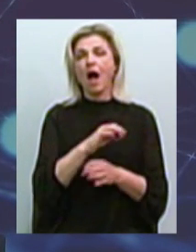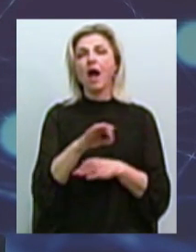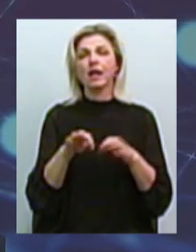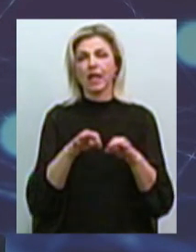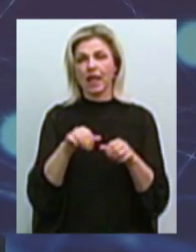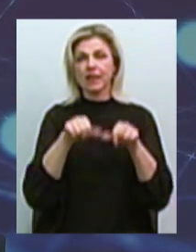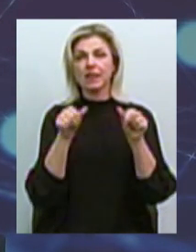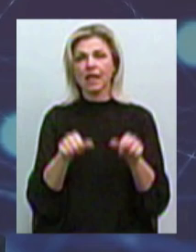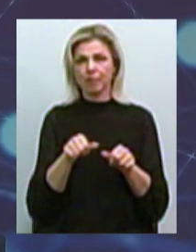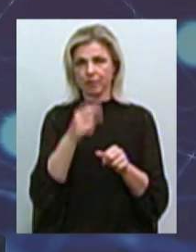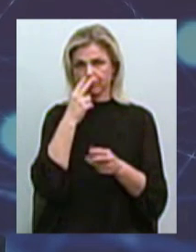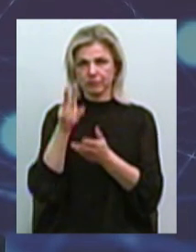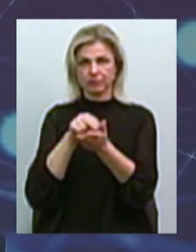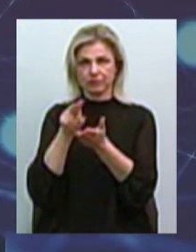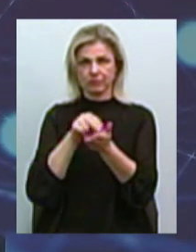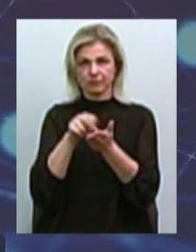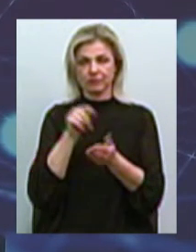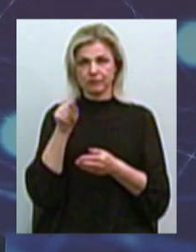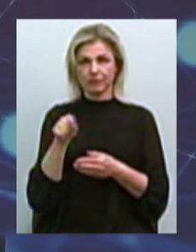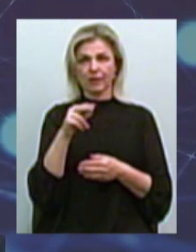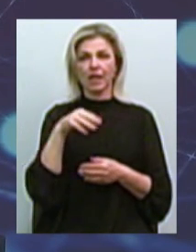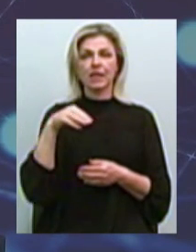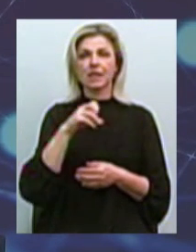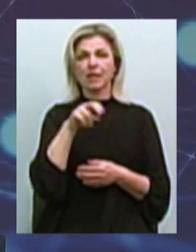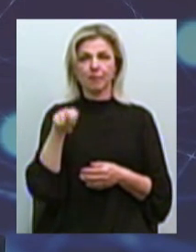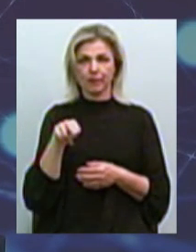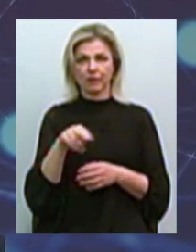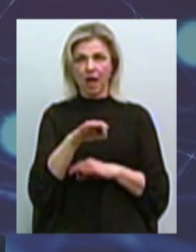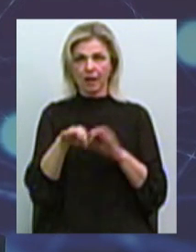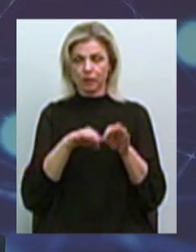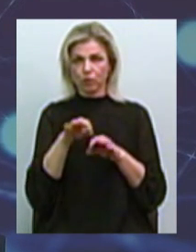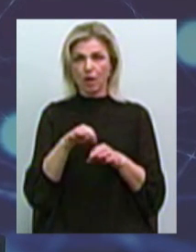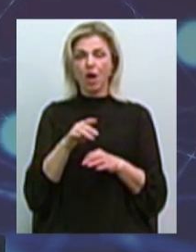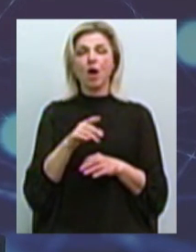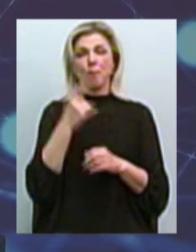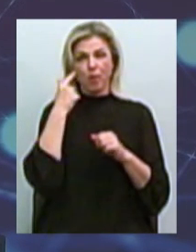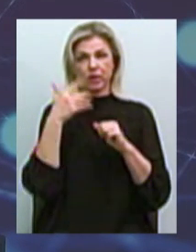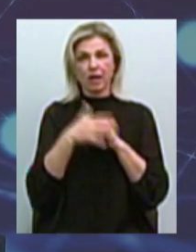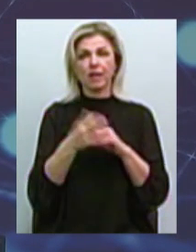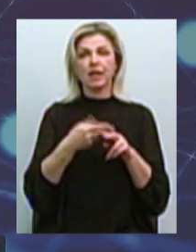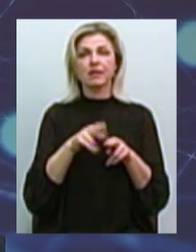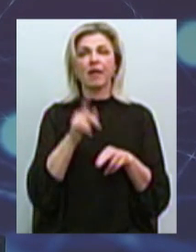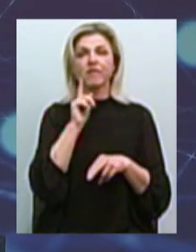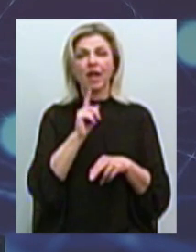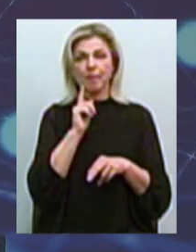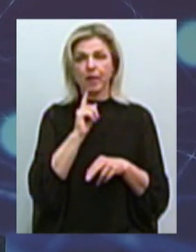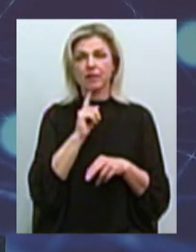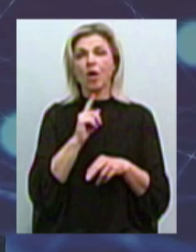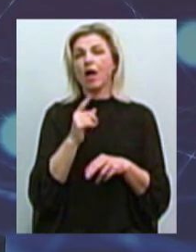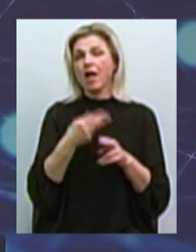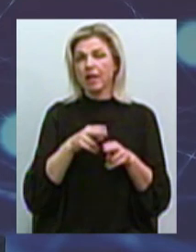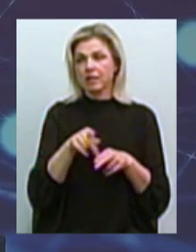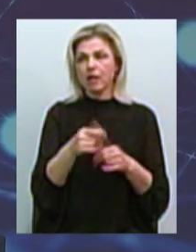По крайней мере, если там понятно, что в один миг эти временные сооружения не исчезнут, то,